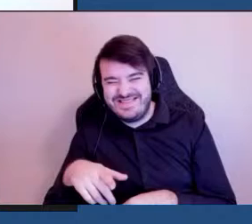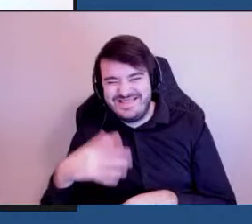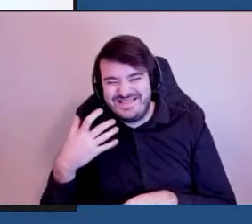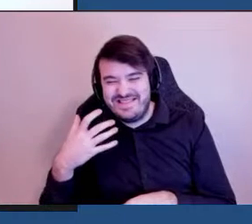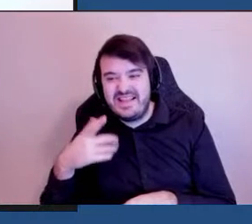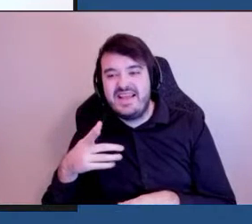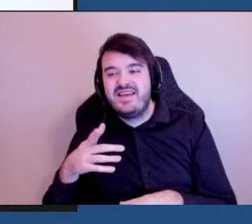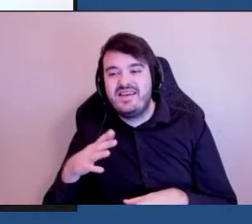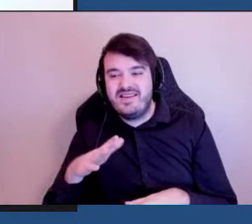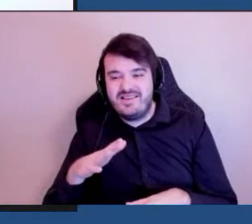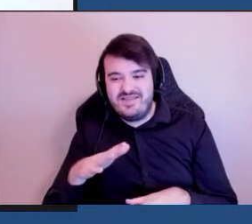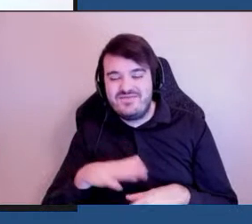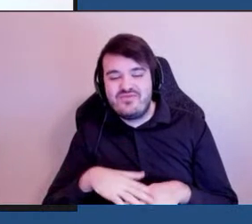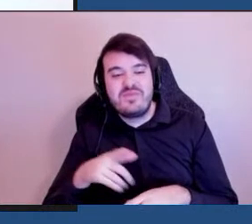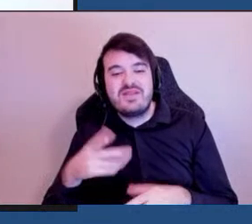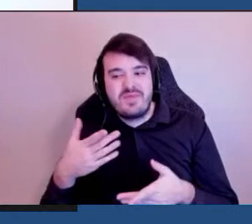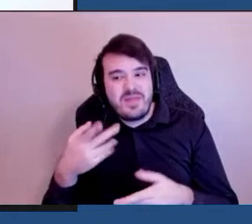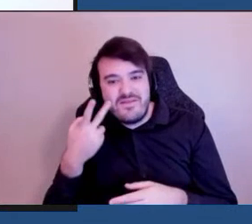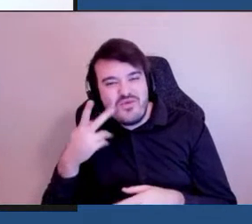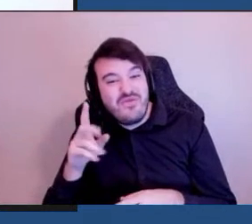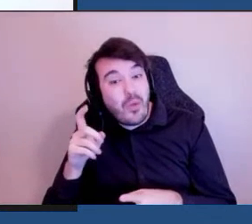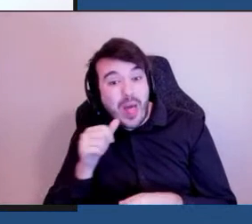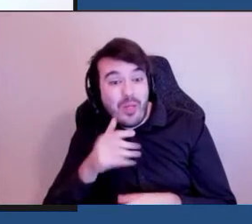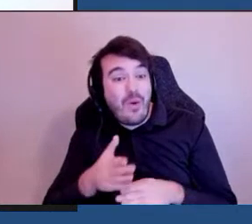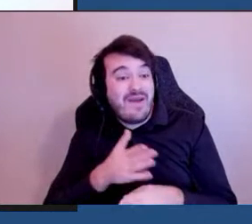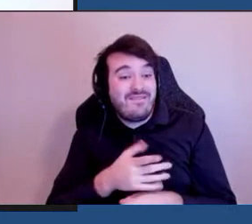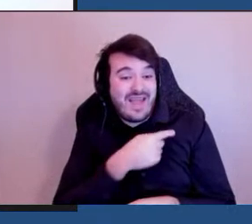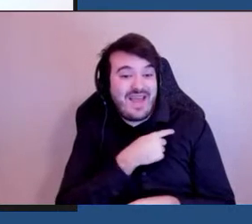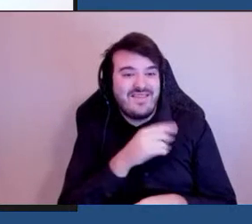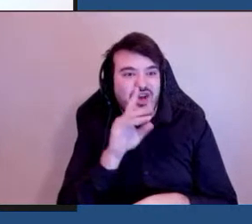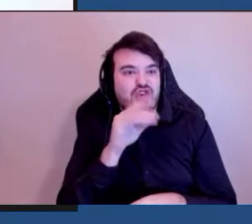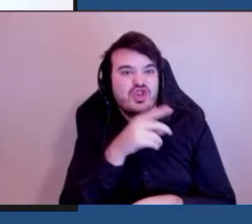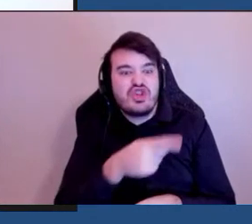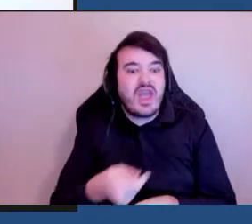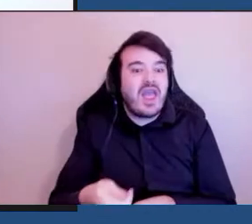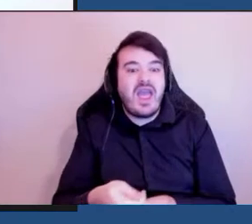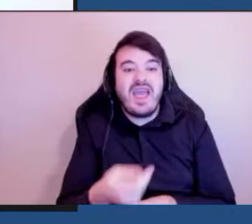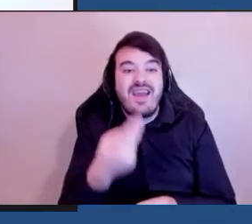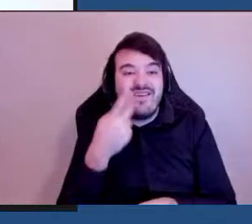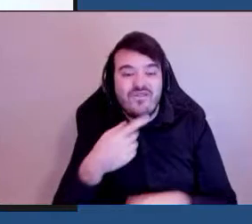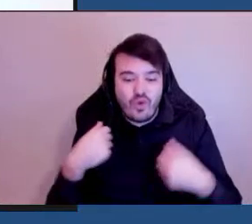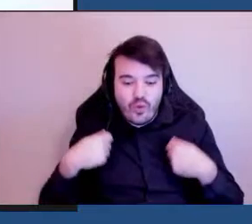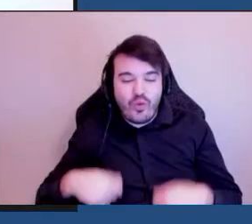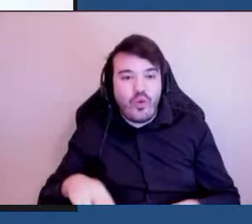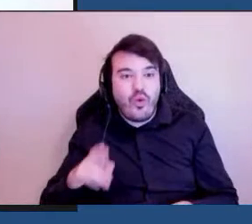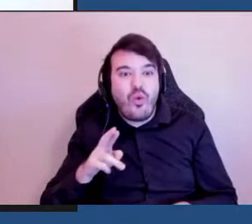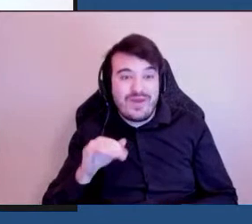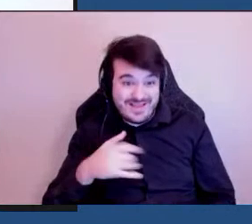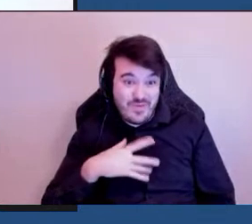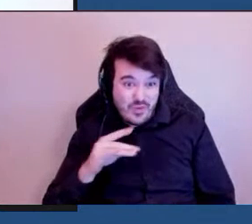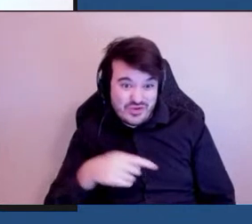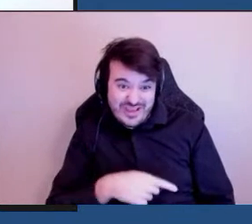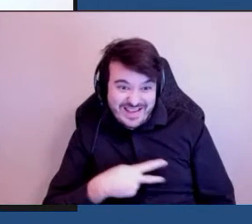et si vous avez vu la photo avec le chien qui portait un petit docein rose, c'était mon chien.